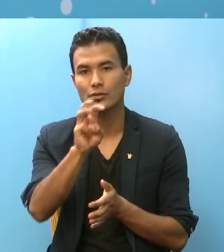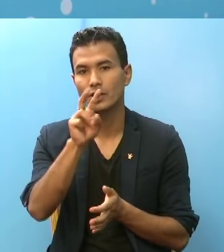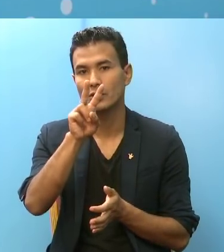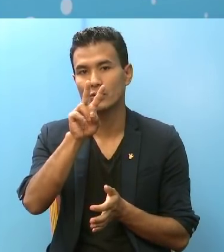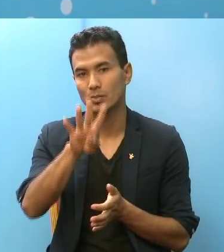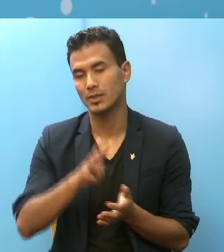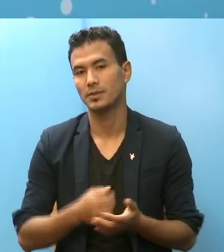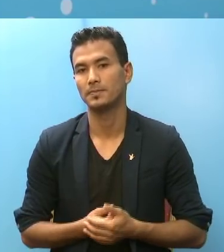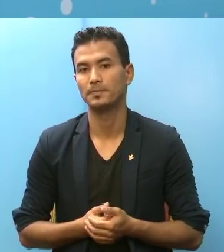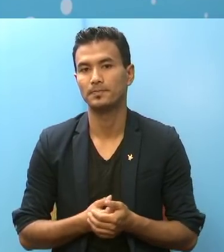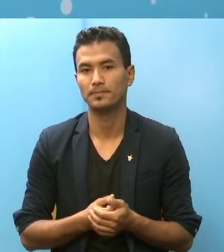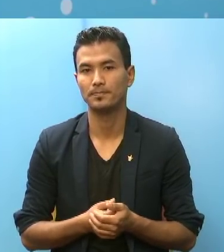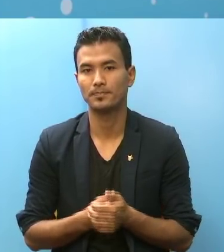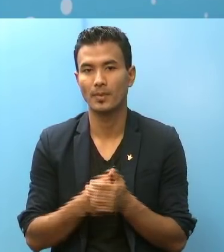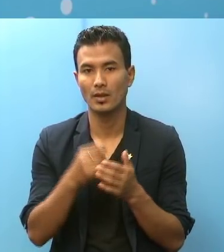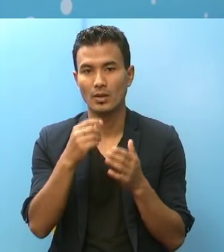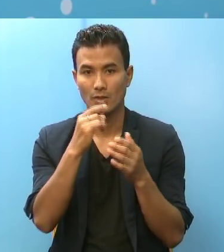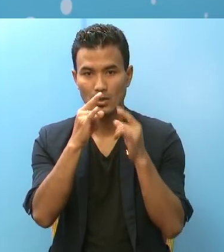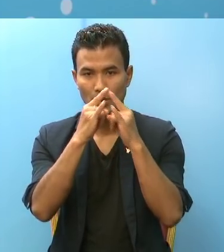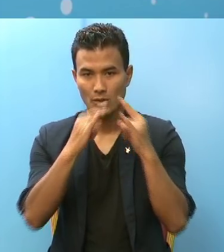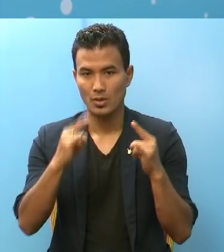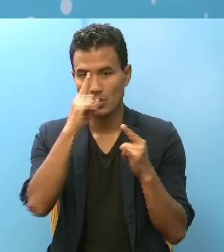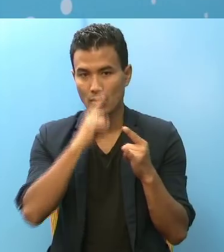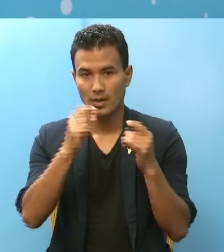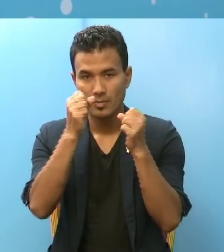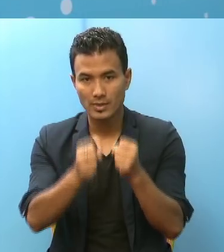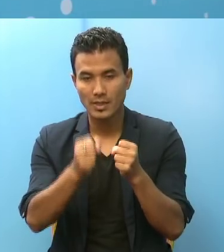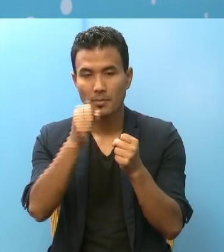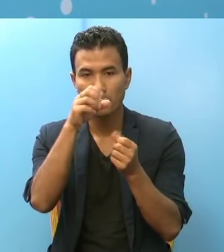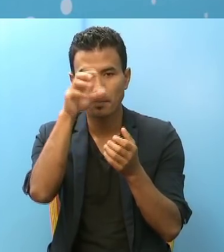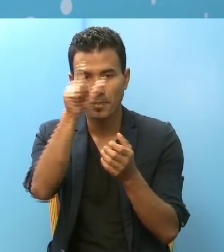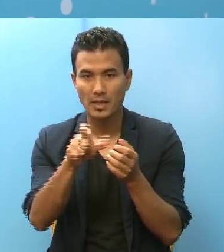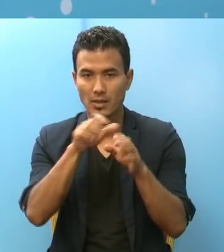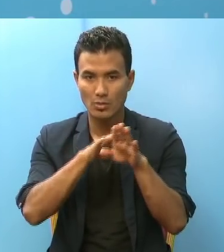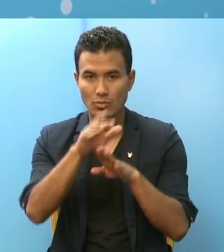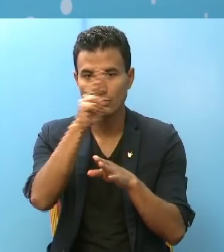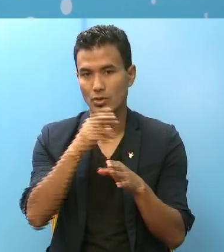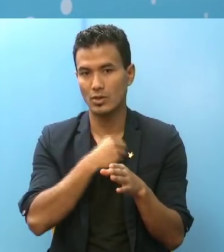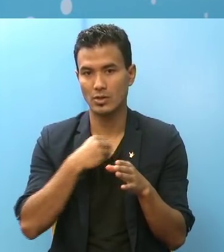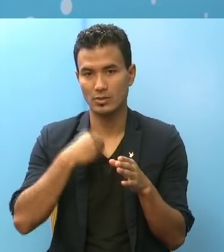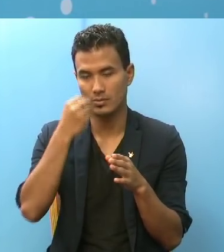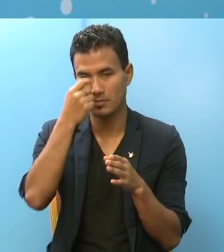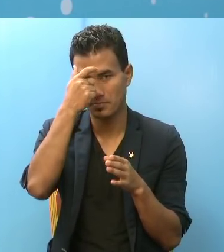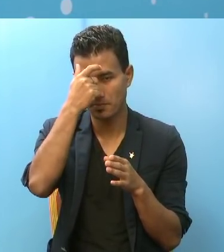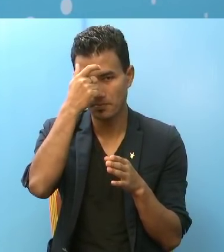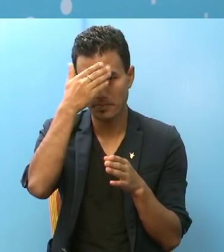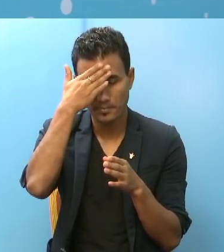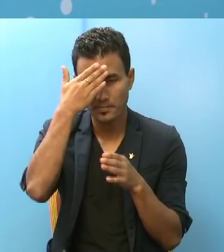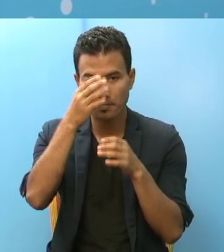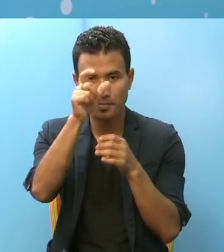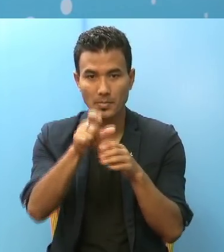चाउडिस छा क्वारेंटीन मा बसे का ब्यक्ति अरू रा आइसोलेशन मा रहका संक्रमी तरू को संख्या मद्दे